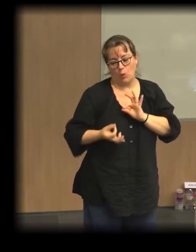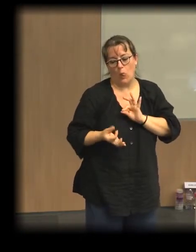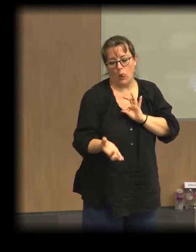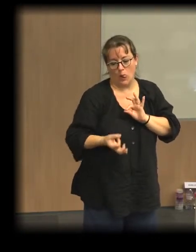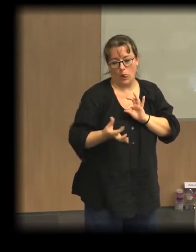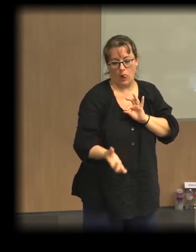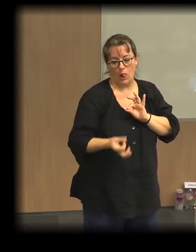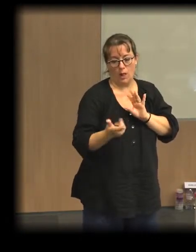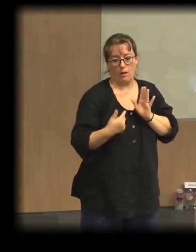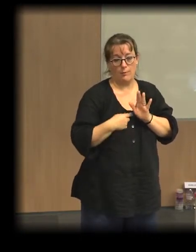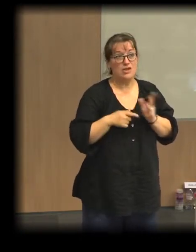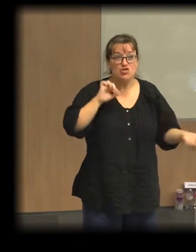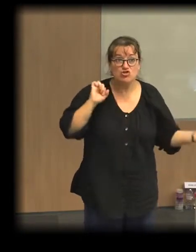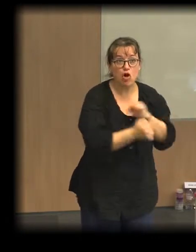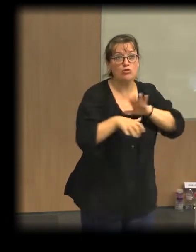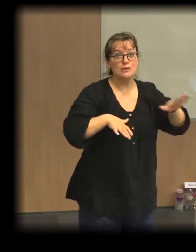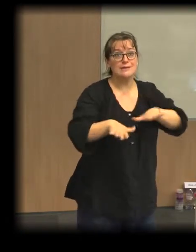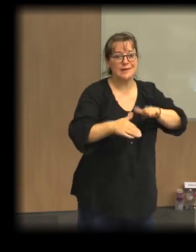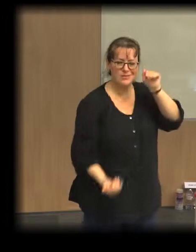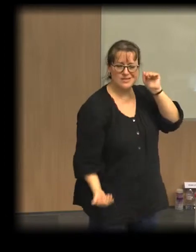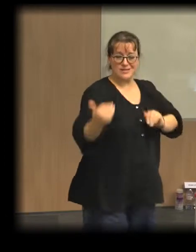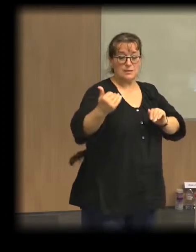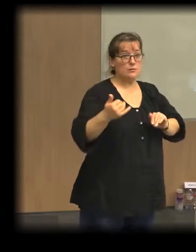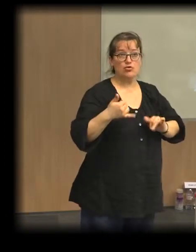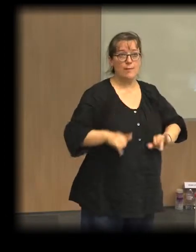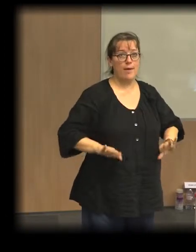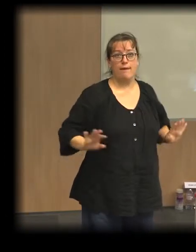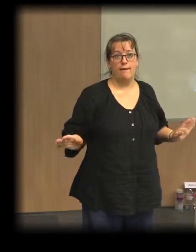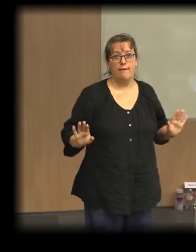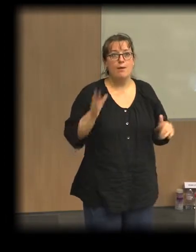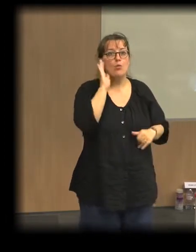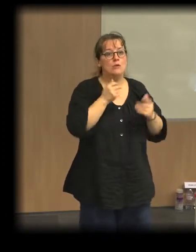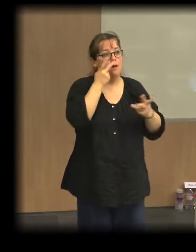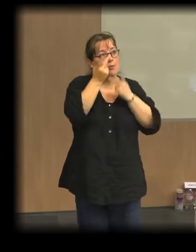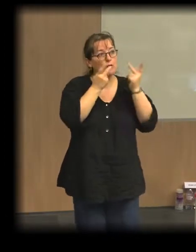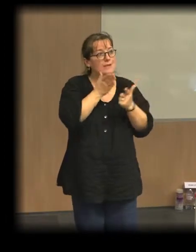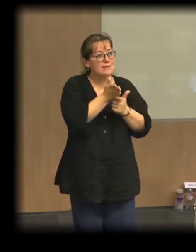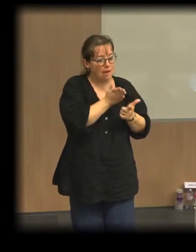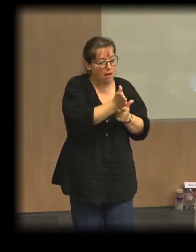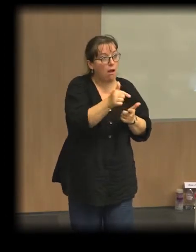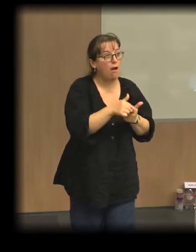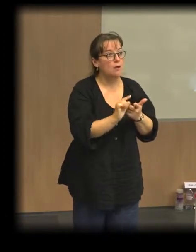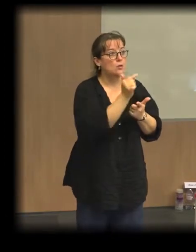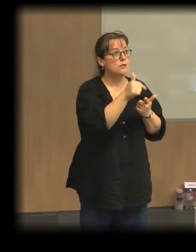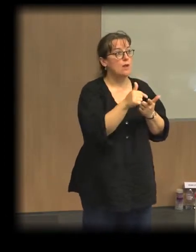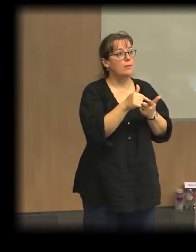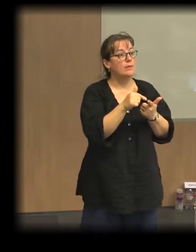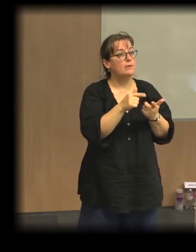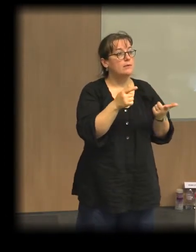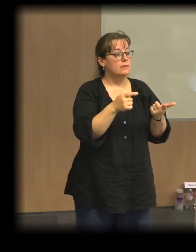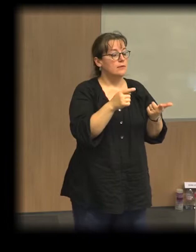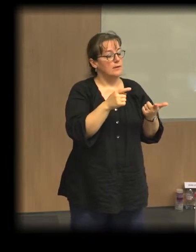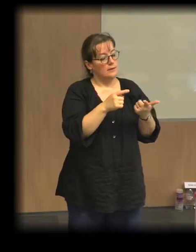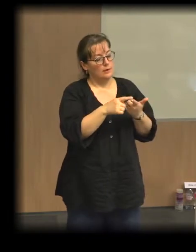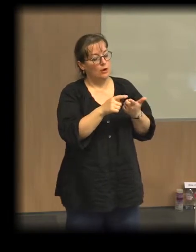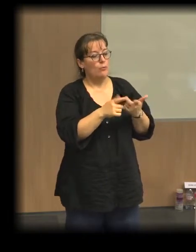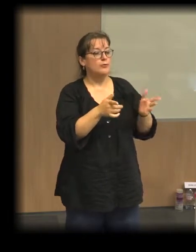inégalités. Et là, on voit bien que de ce point de vue-là, ce modèle, ce second scénario qui est le scénario finalement d'un capitalisme